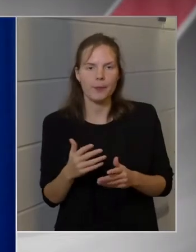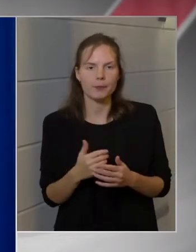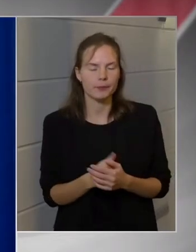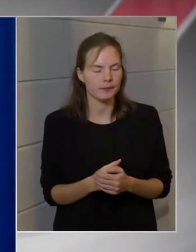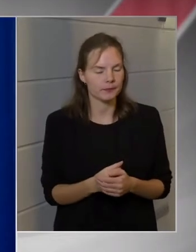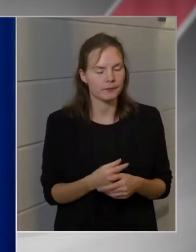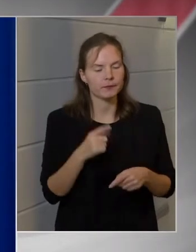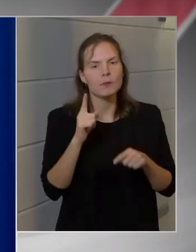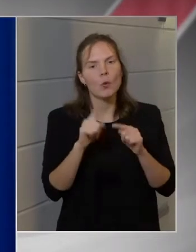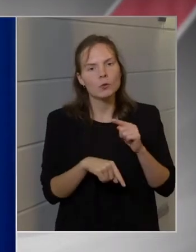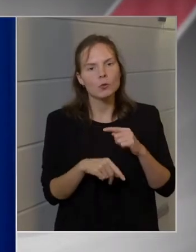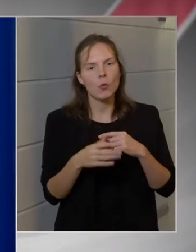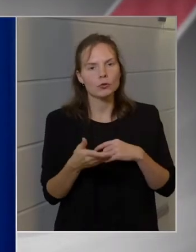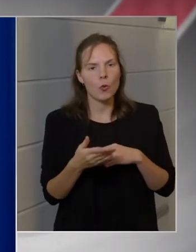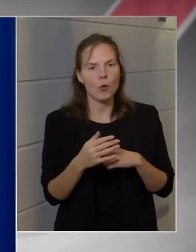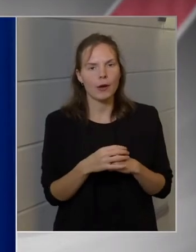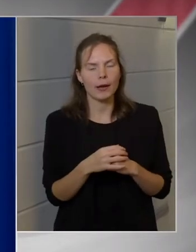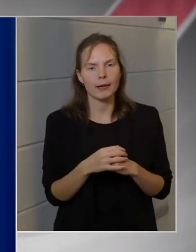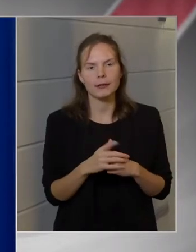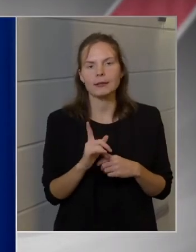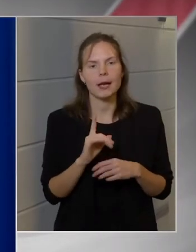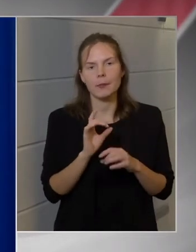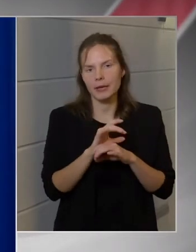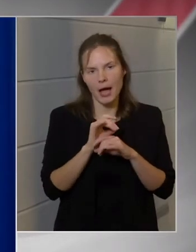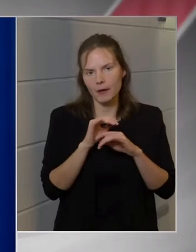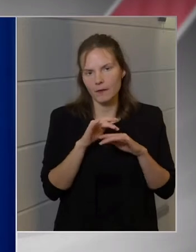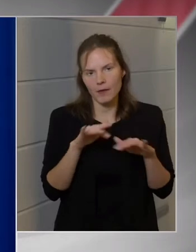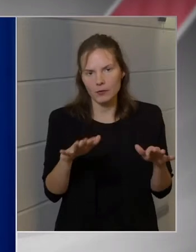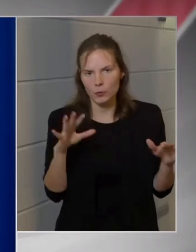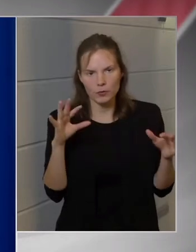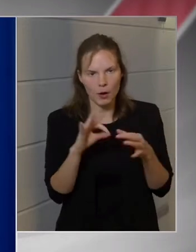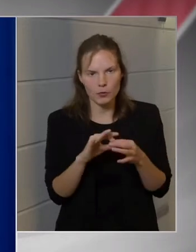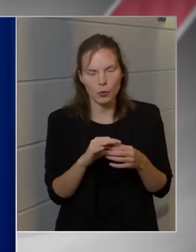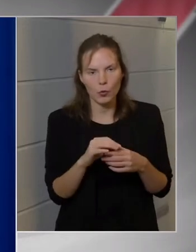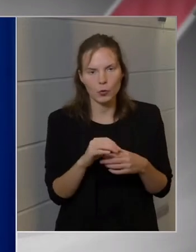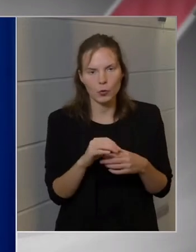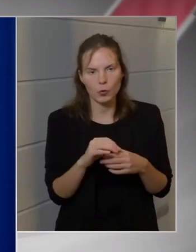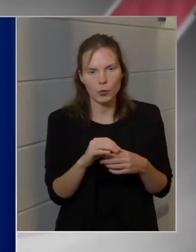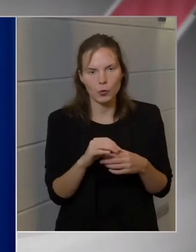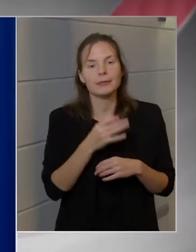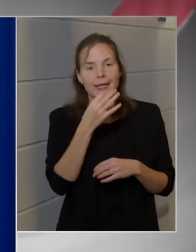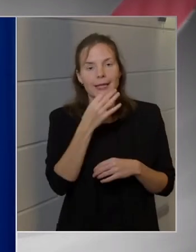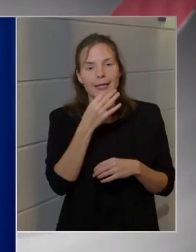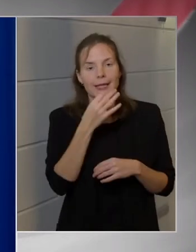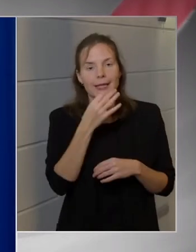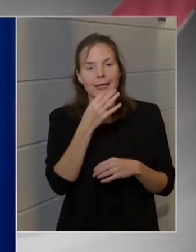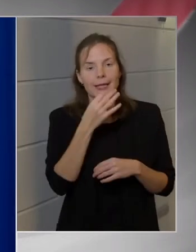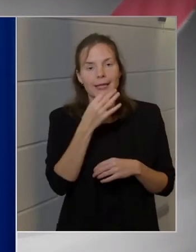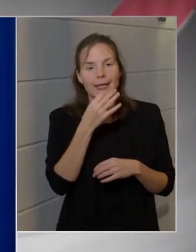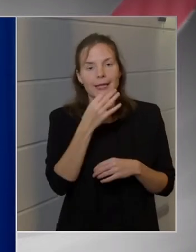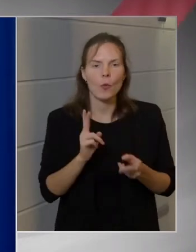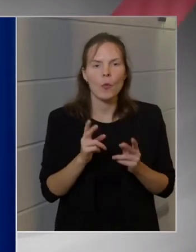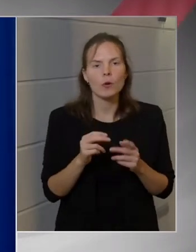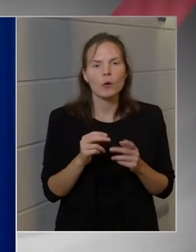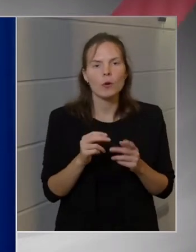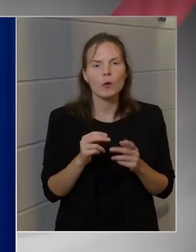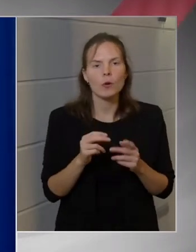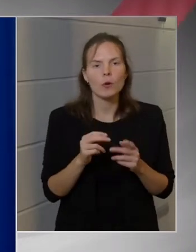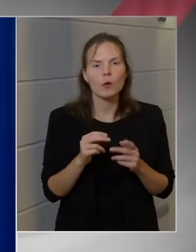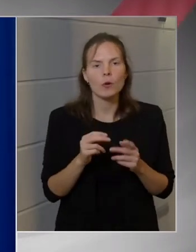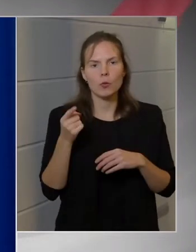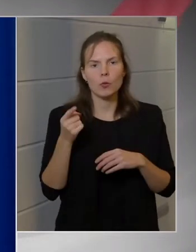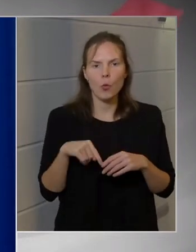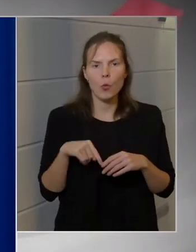És utolsóként egy nem járványhoz kapcsolódó kérdés, hogy az elmúlt hónapokban